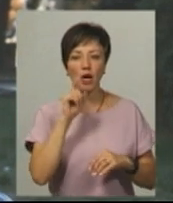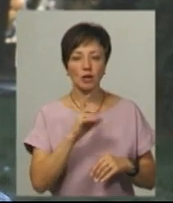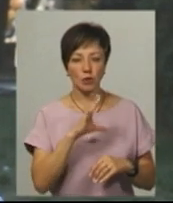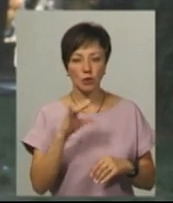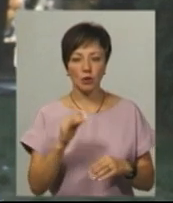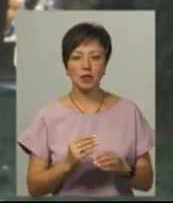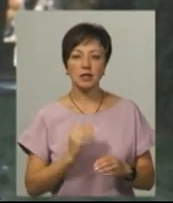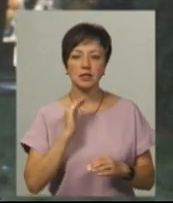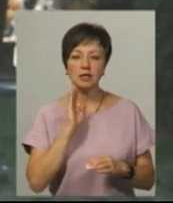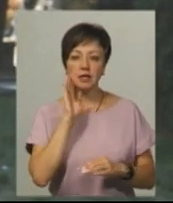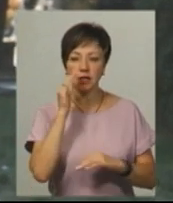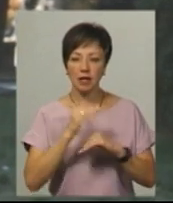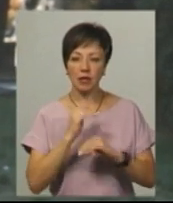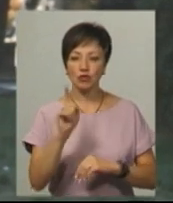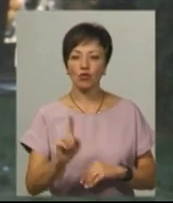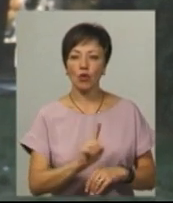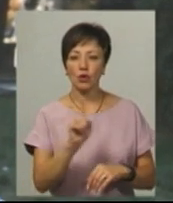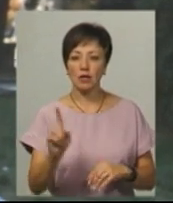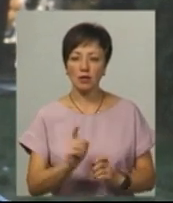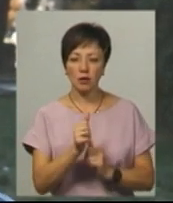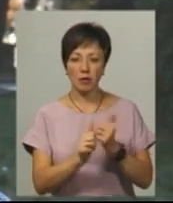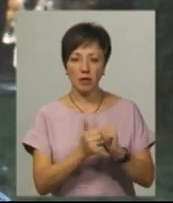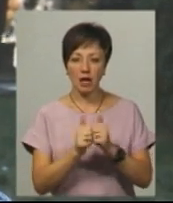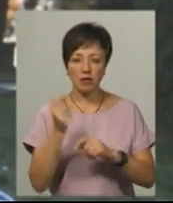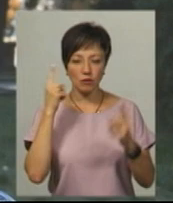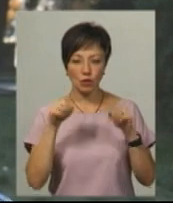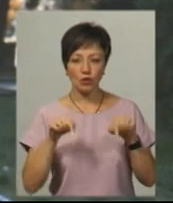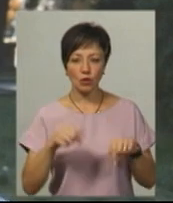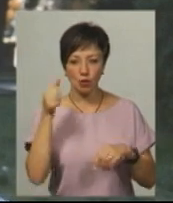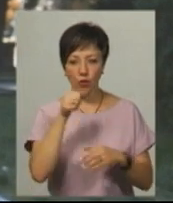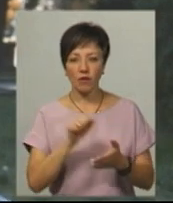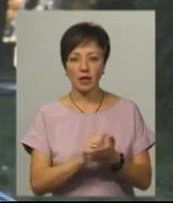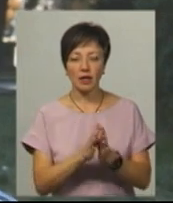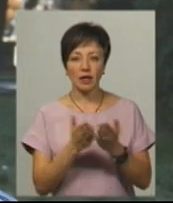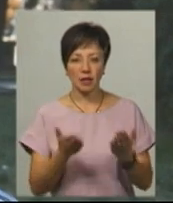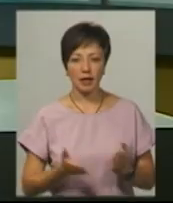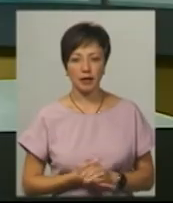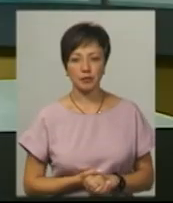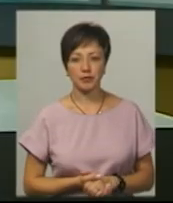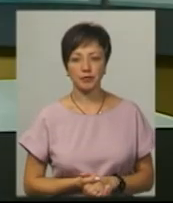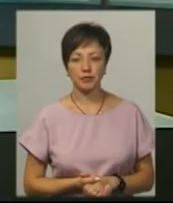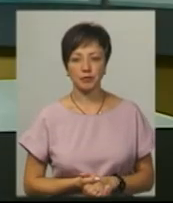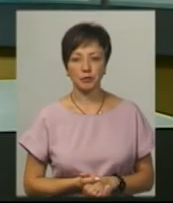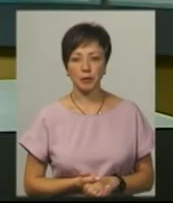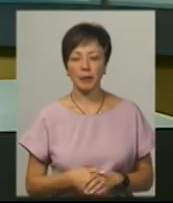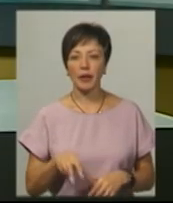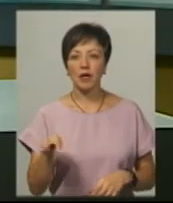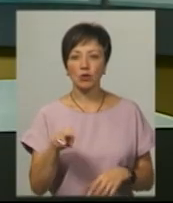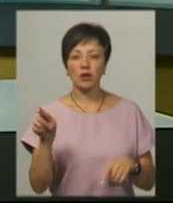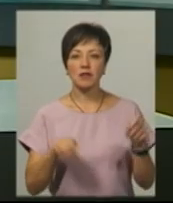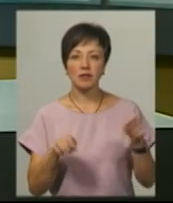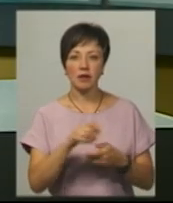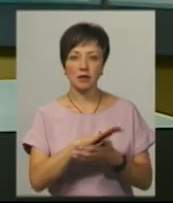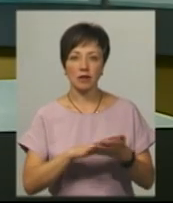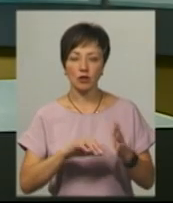Цілий день, щогодини будуть мінятися автори, які цього року видали свої нові книги». Літературний фестиваль